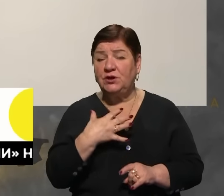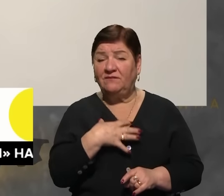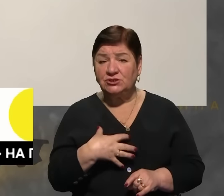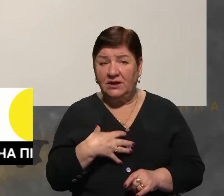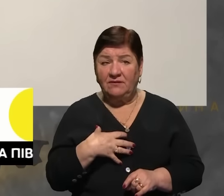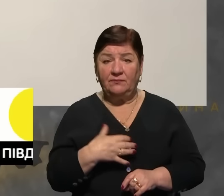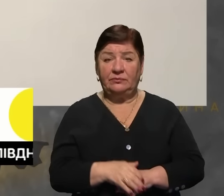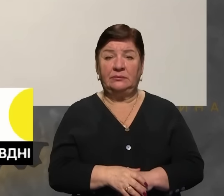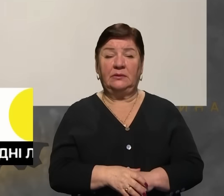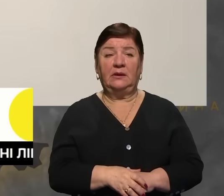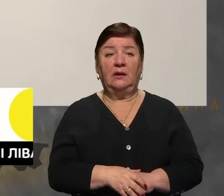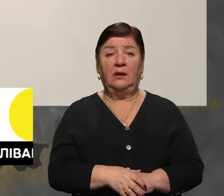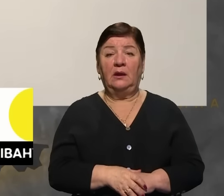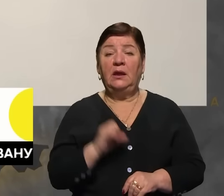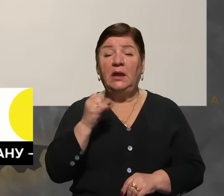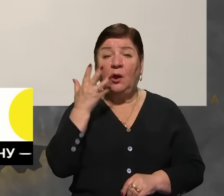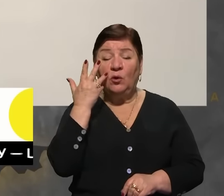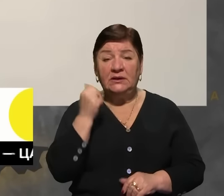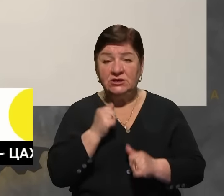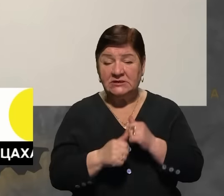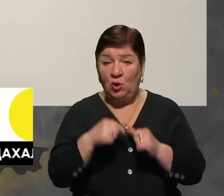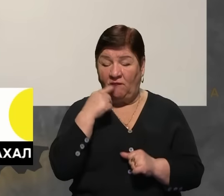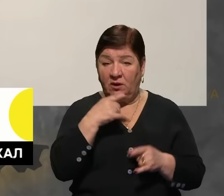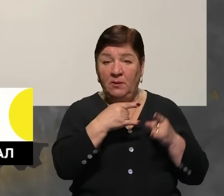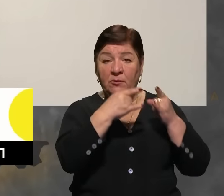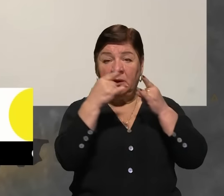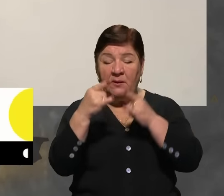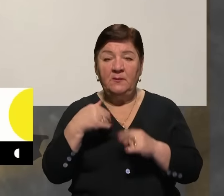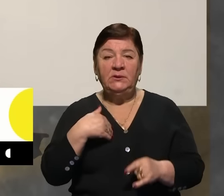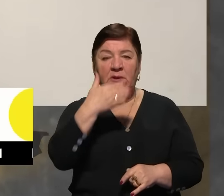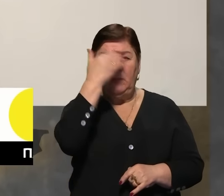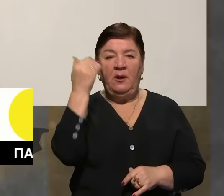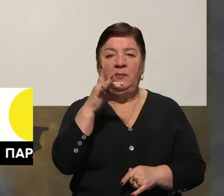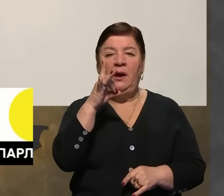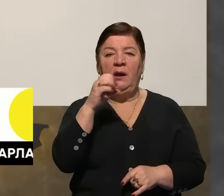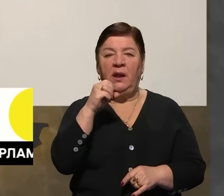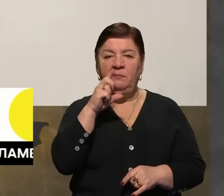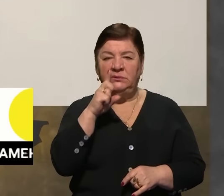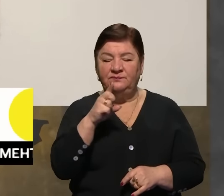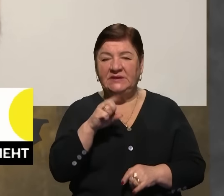і коли часто говорять про дрону, забувають про репи, тобто захист від ронів.